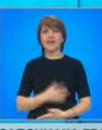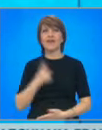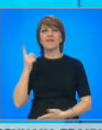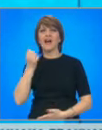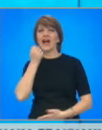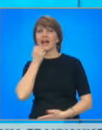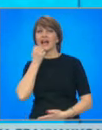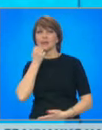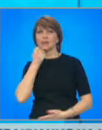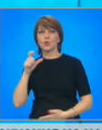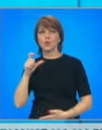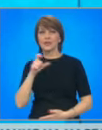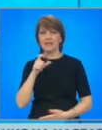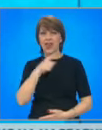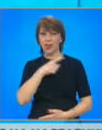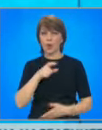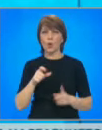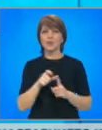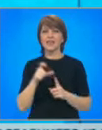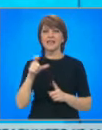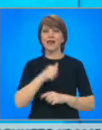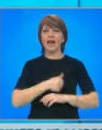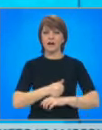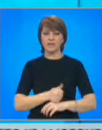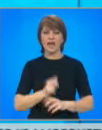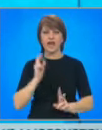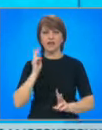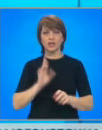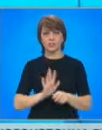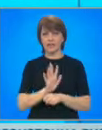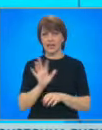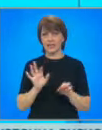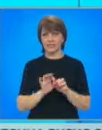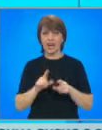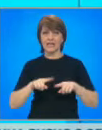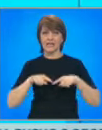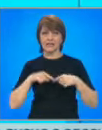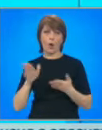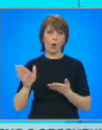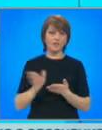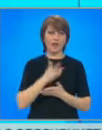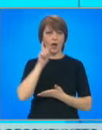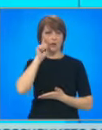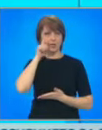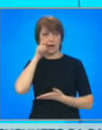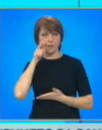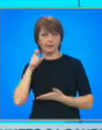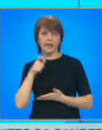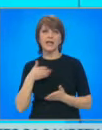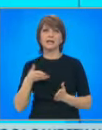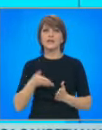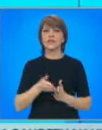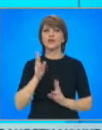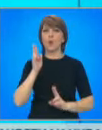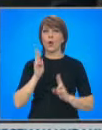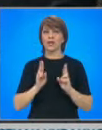село, Русина-Станиславова. Решението от 15 февруари. Съдът е отхвърлил жалбата на Станиславова срещу решението на